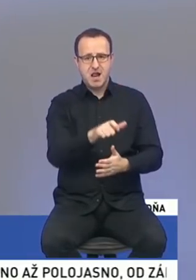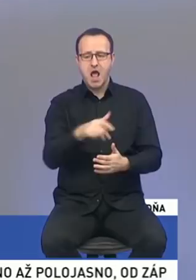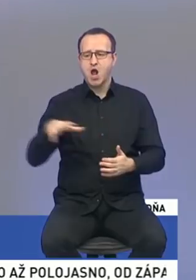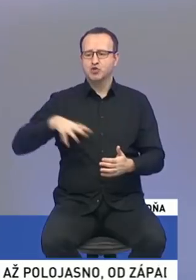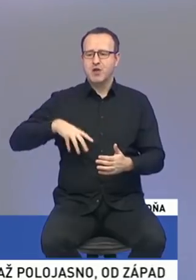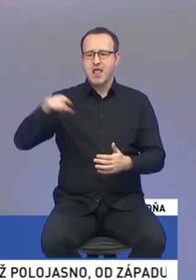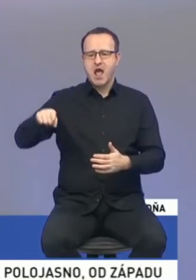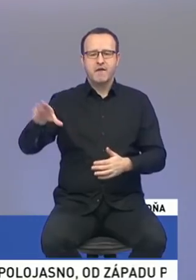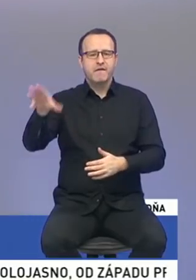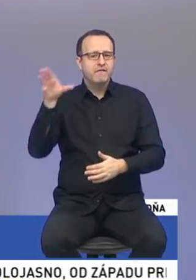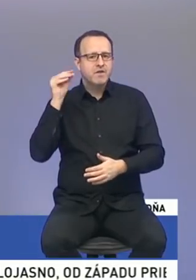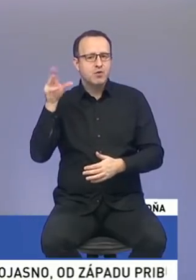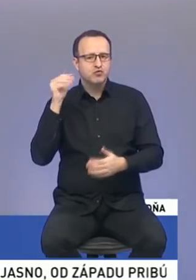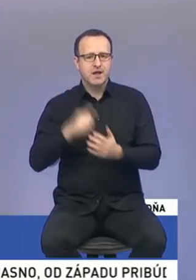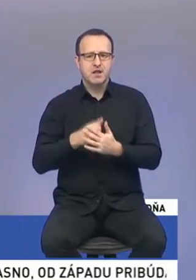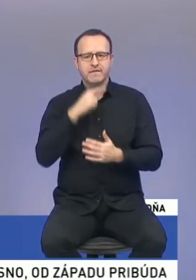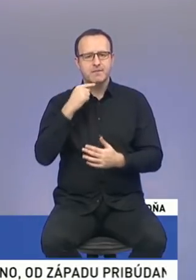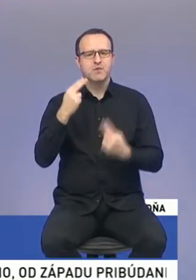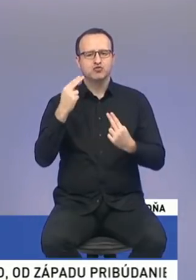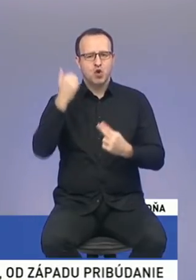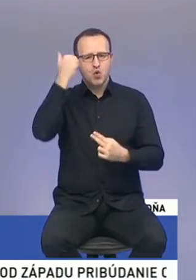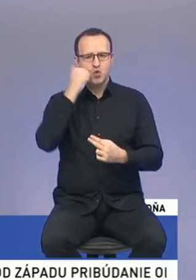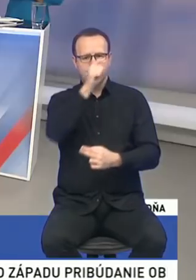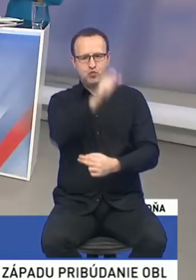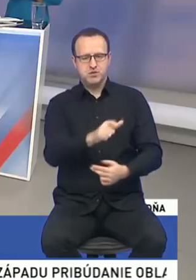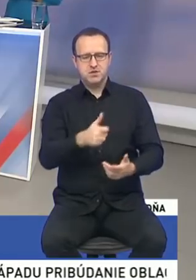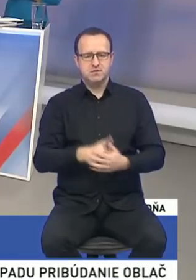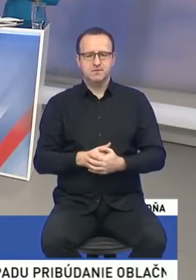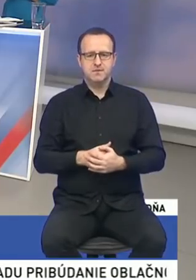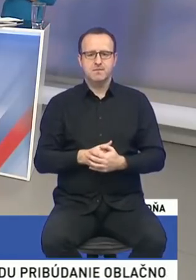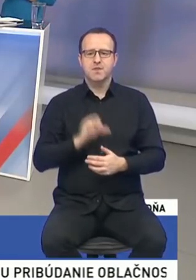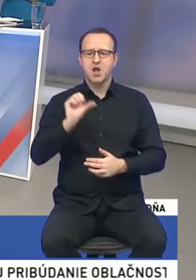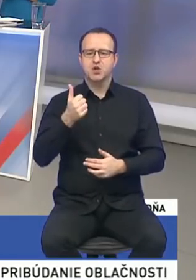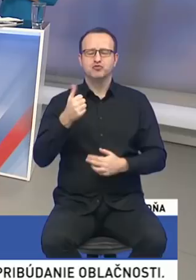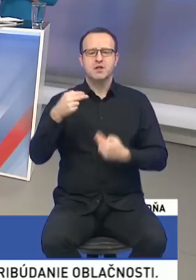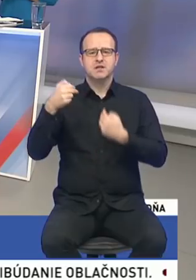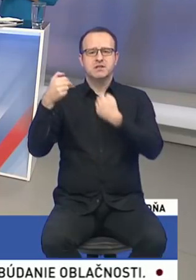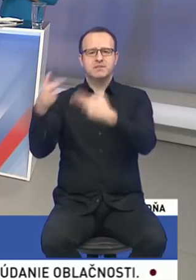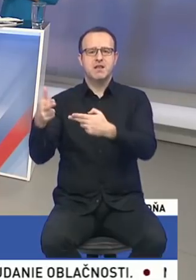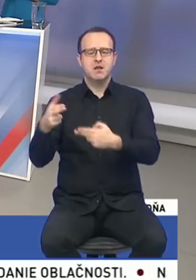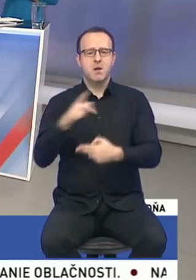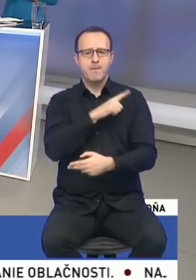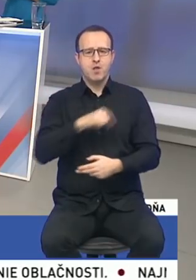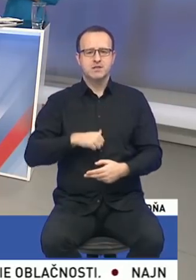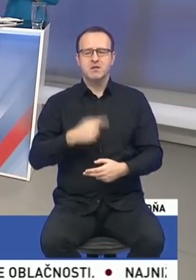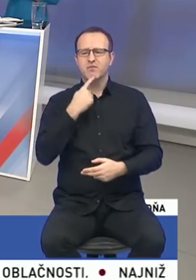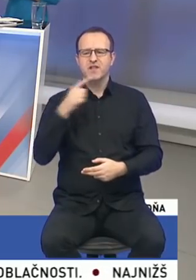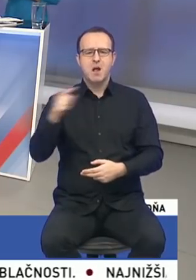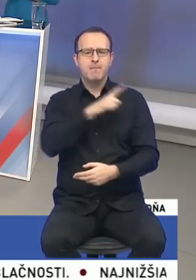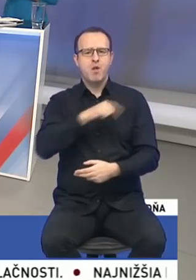Naozaj ten ľudský faktor je tam veľmi dôležitý. Pani Saková, ja sa vrátim ešte k tým policajtom, že ste hovorili, že teda nie sú odborníci.